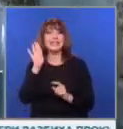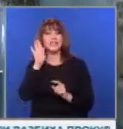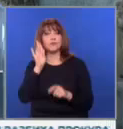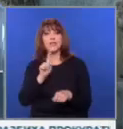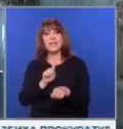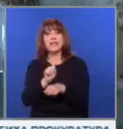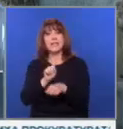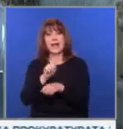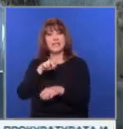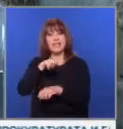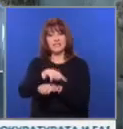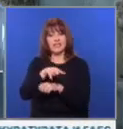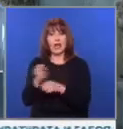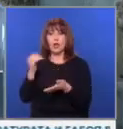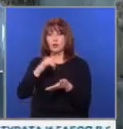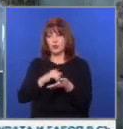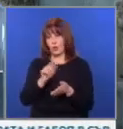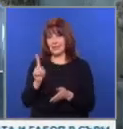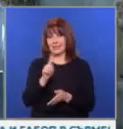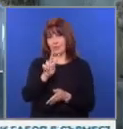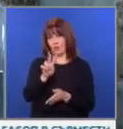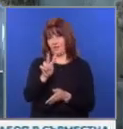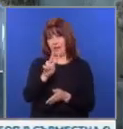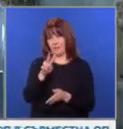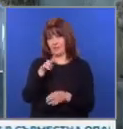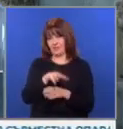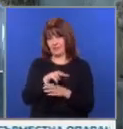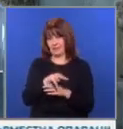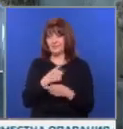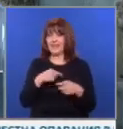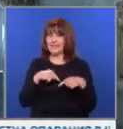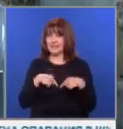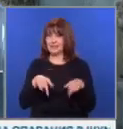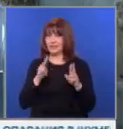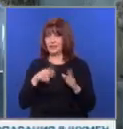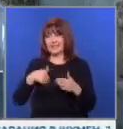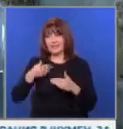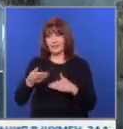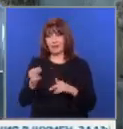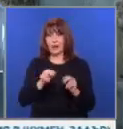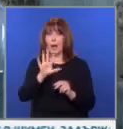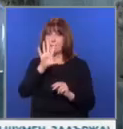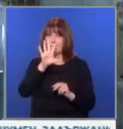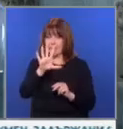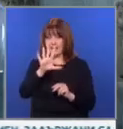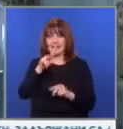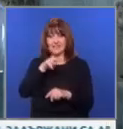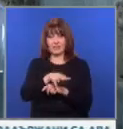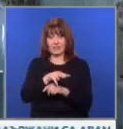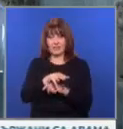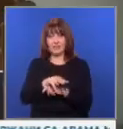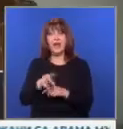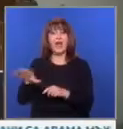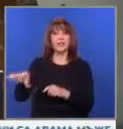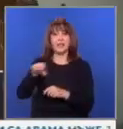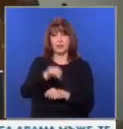11 свидетели. Явиха се само двама. Затова следът реши на следващото заседание петима свидетели да бъдат принудително